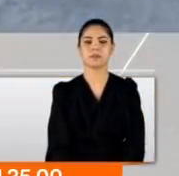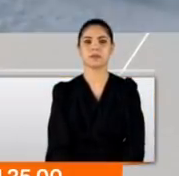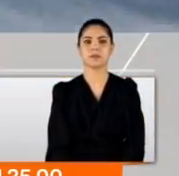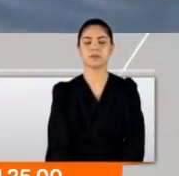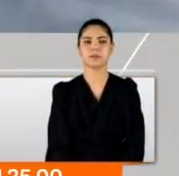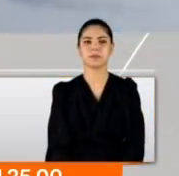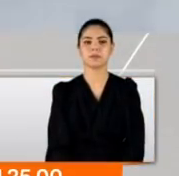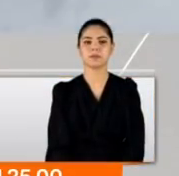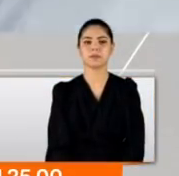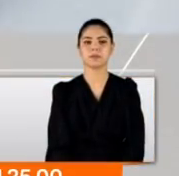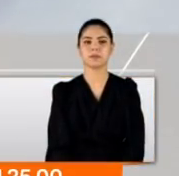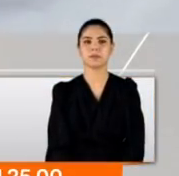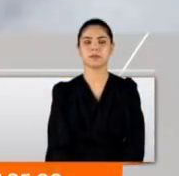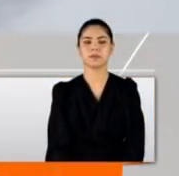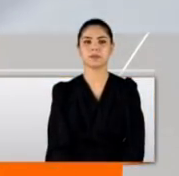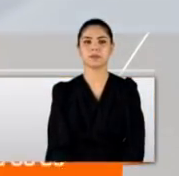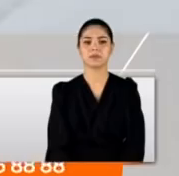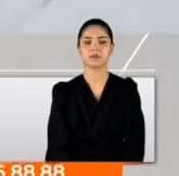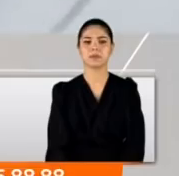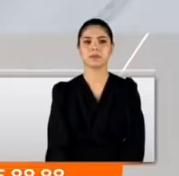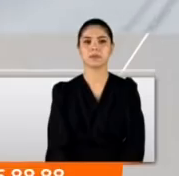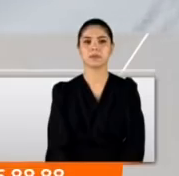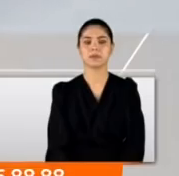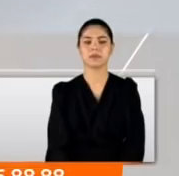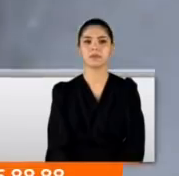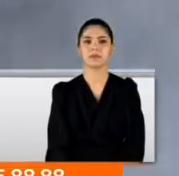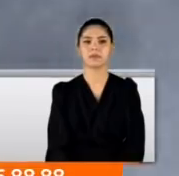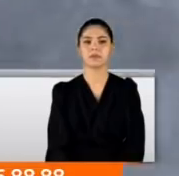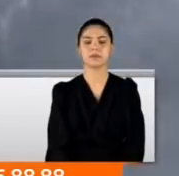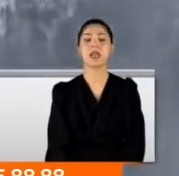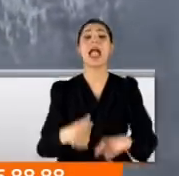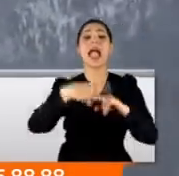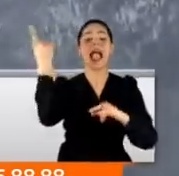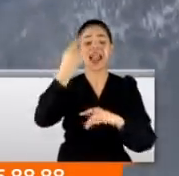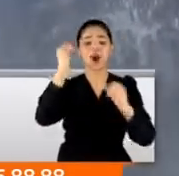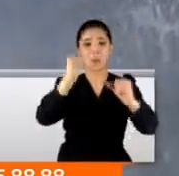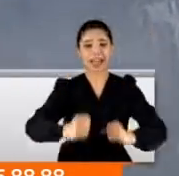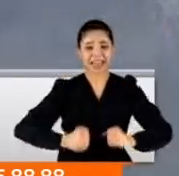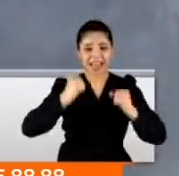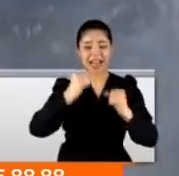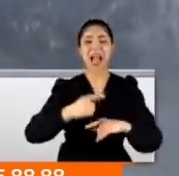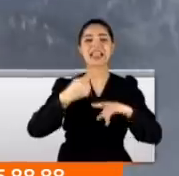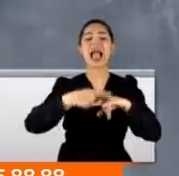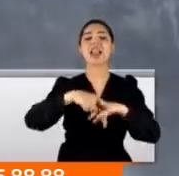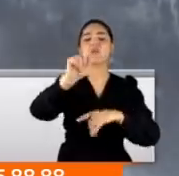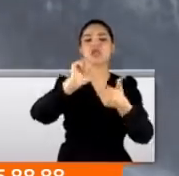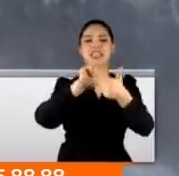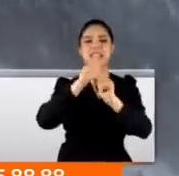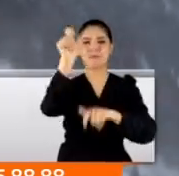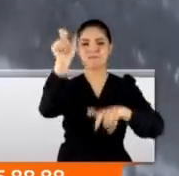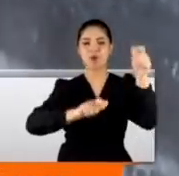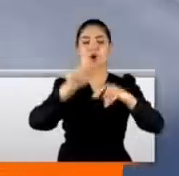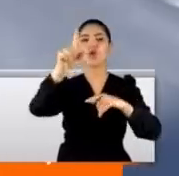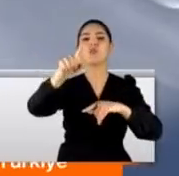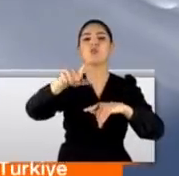Umarım en sağlıklı ve güvenli şekilde bu dönemi de bu sezonu da tamamlarla. Helikopterle kayak yani heliski sporcuları Alp